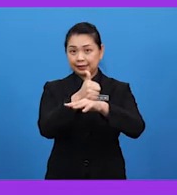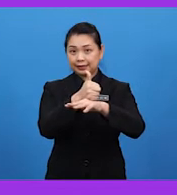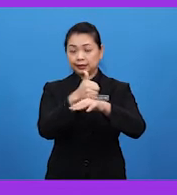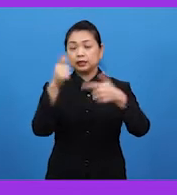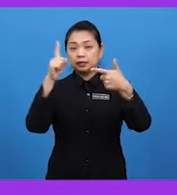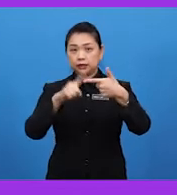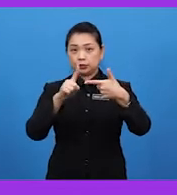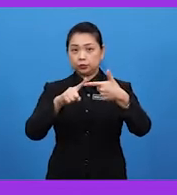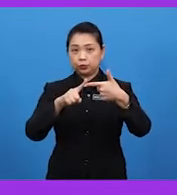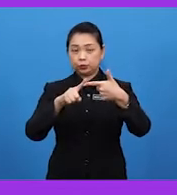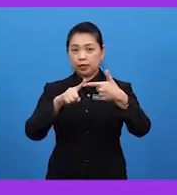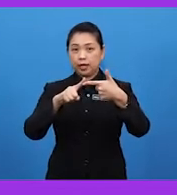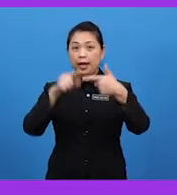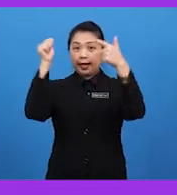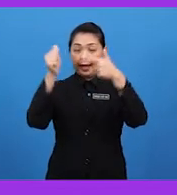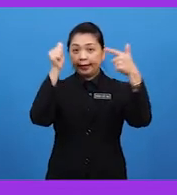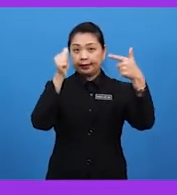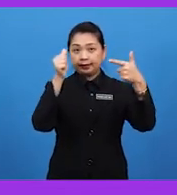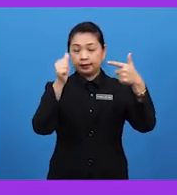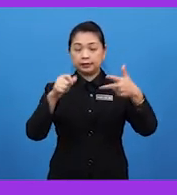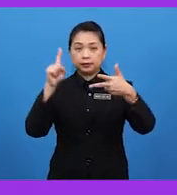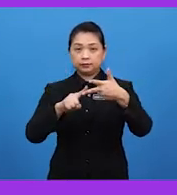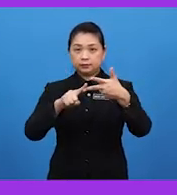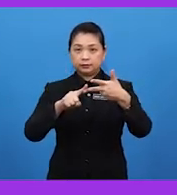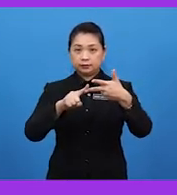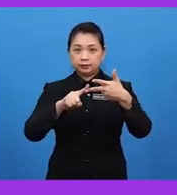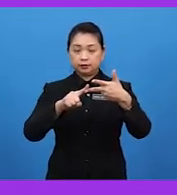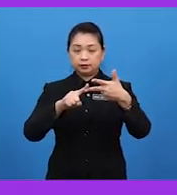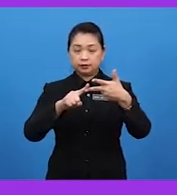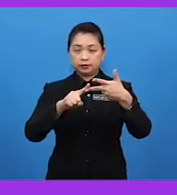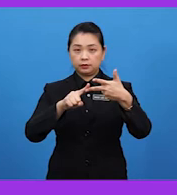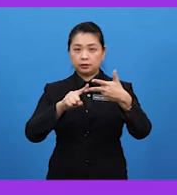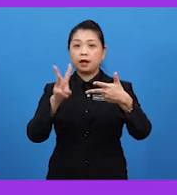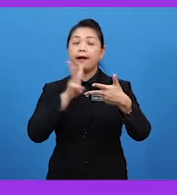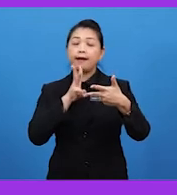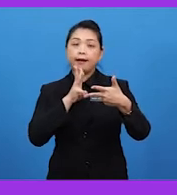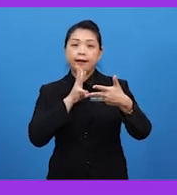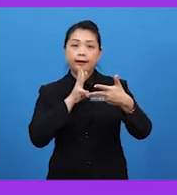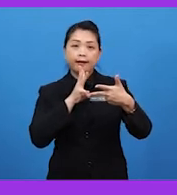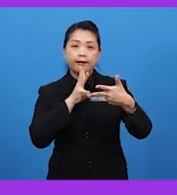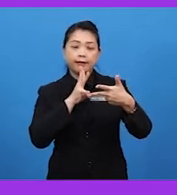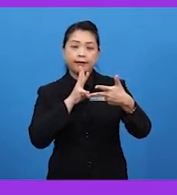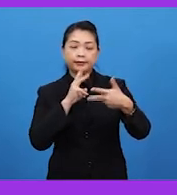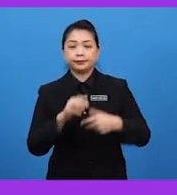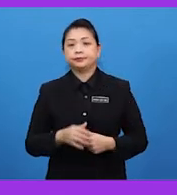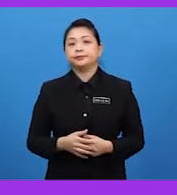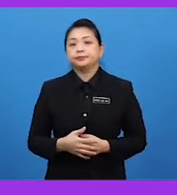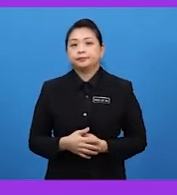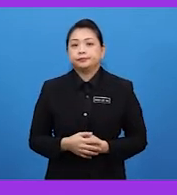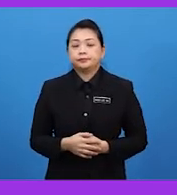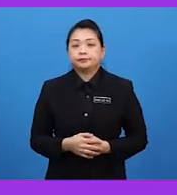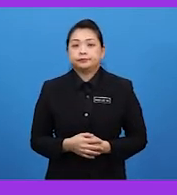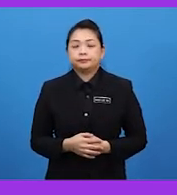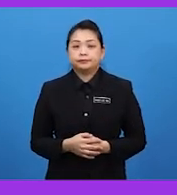Ejen pendubungan Angin Dan juga Ejen pendubungan Air